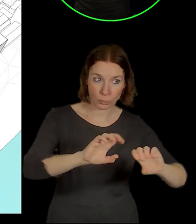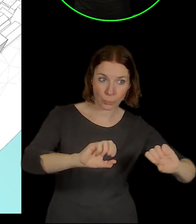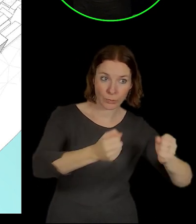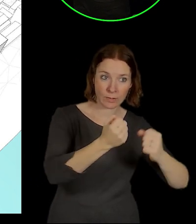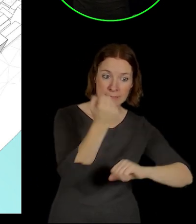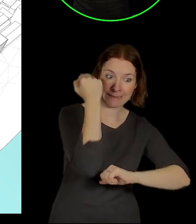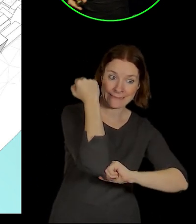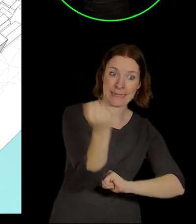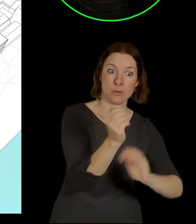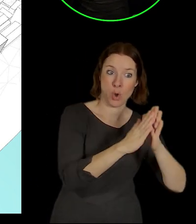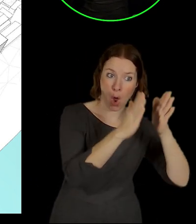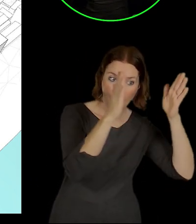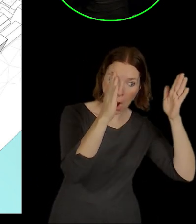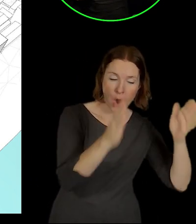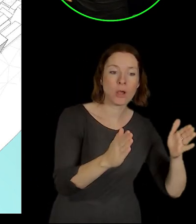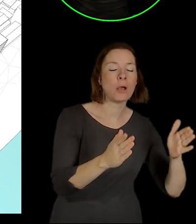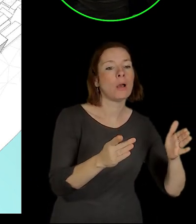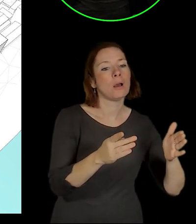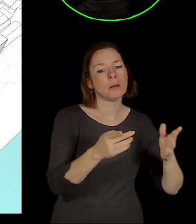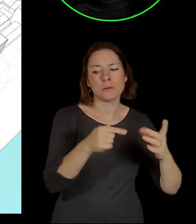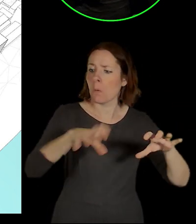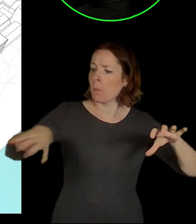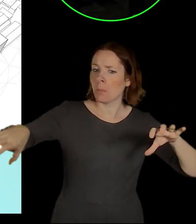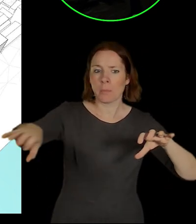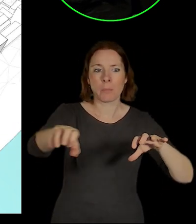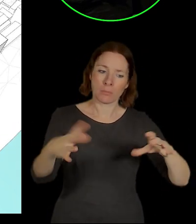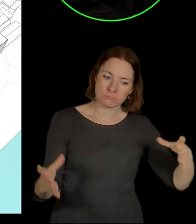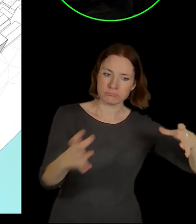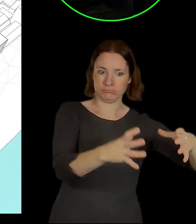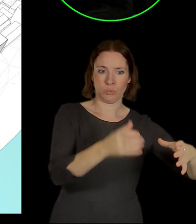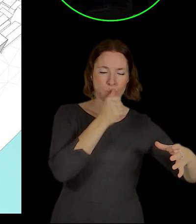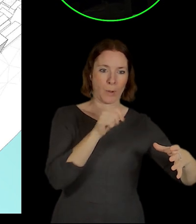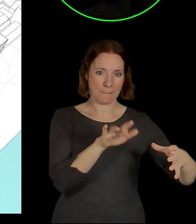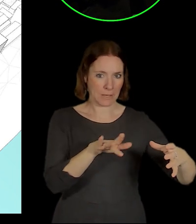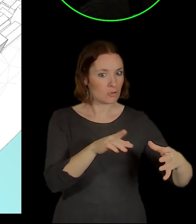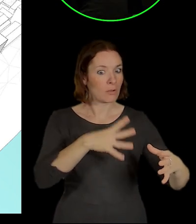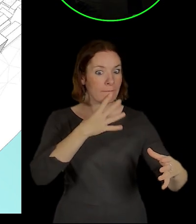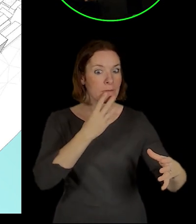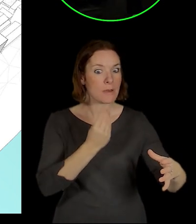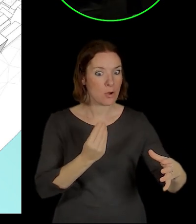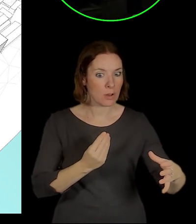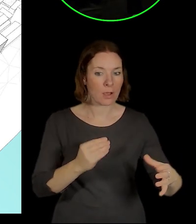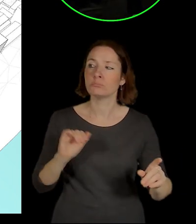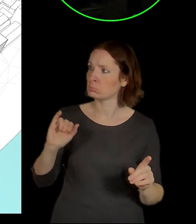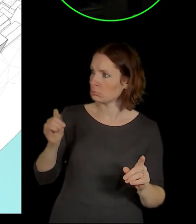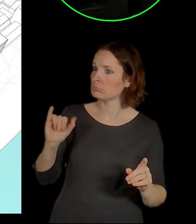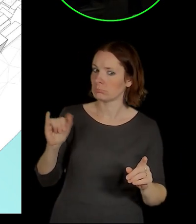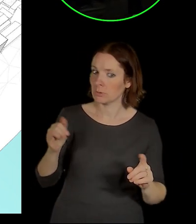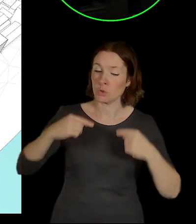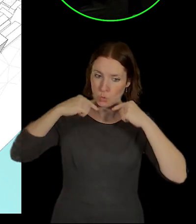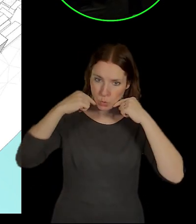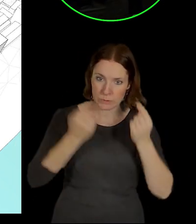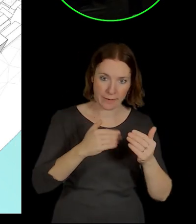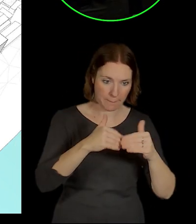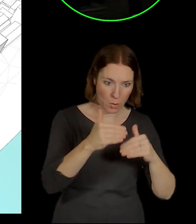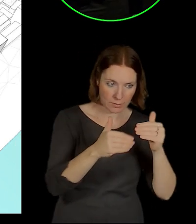zbavit si všech těch rozstříštěných pracověšť a vlastně soustředit to sem na jedno místo. My jsme jim to teda ve studii prověřili, že